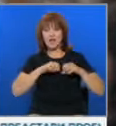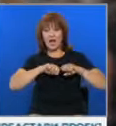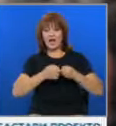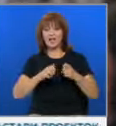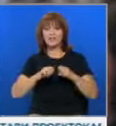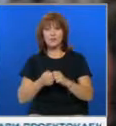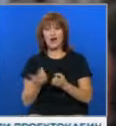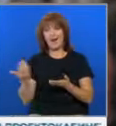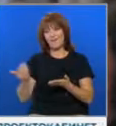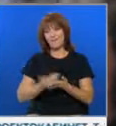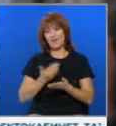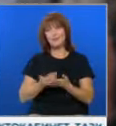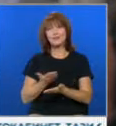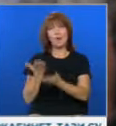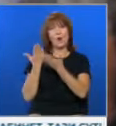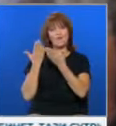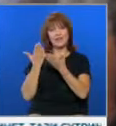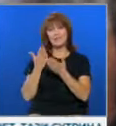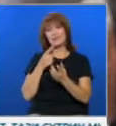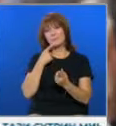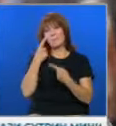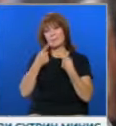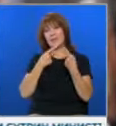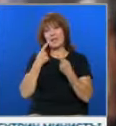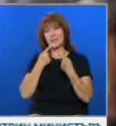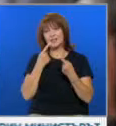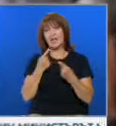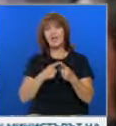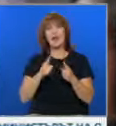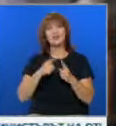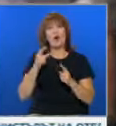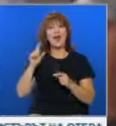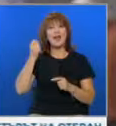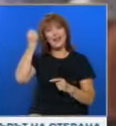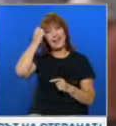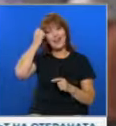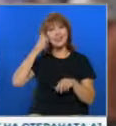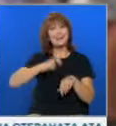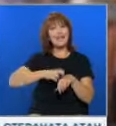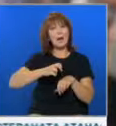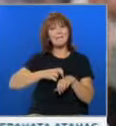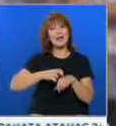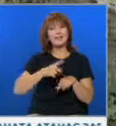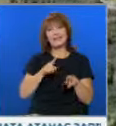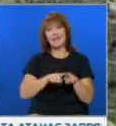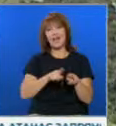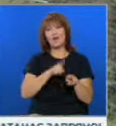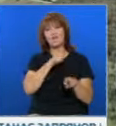економическо величие на Сърбия са същите, като приказките, че добива на диаманти ще направи Южна Африка богата.